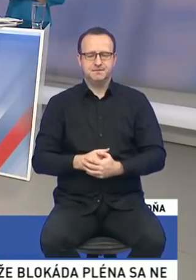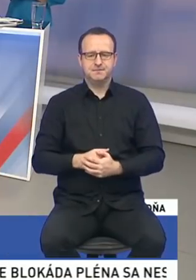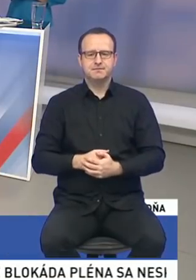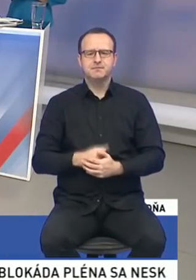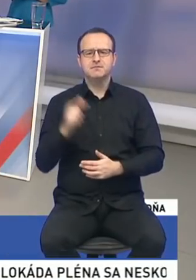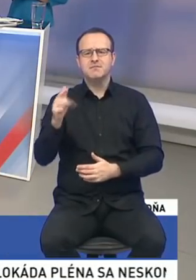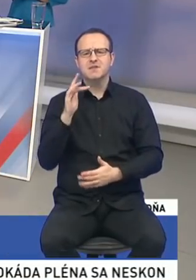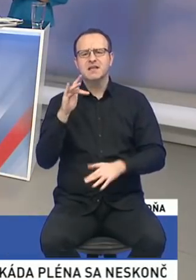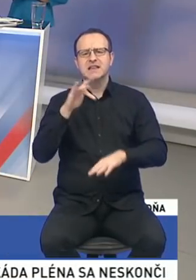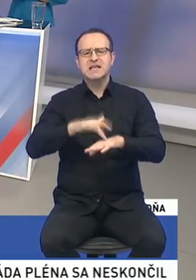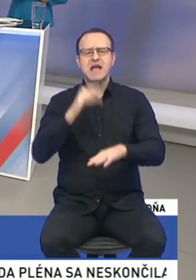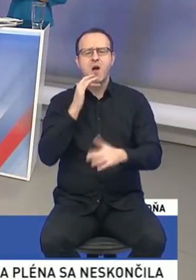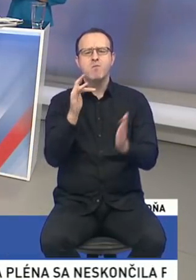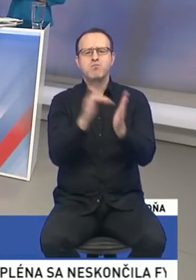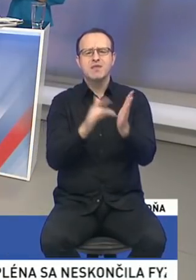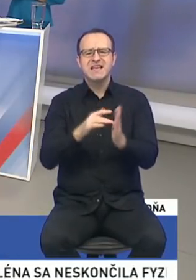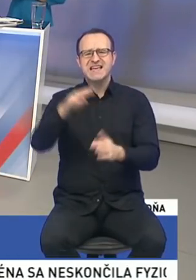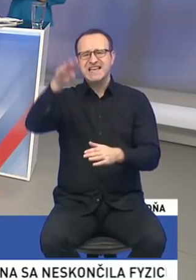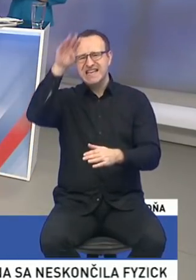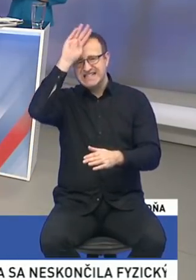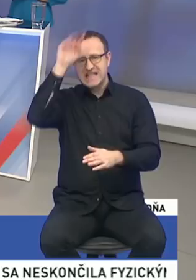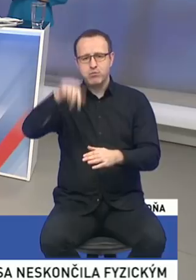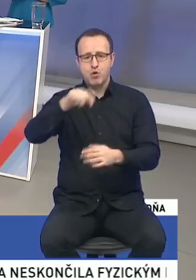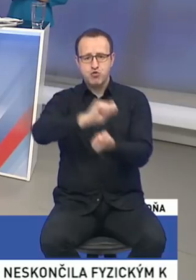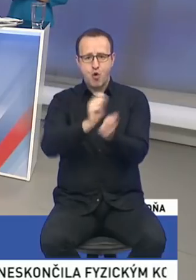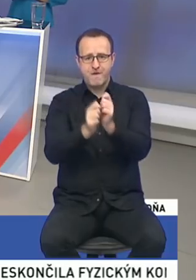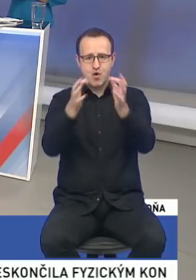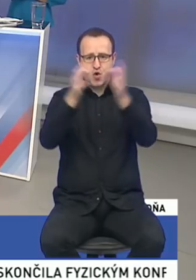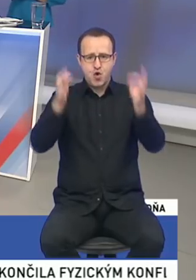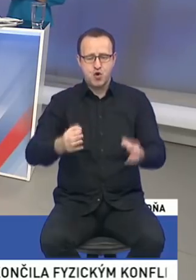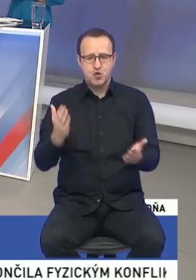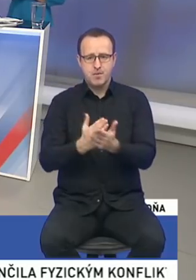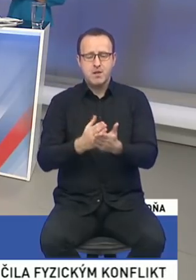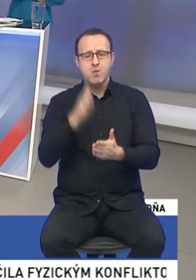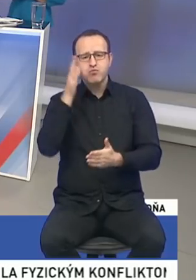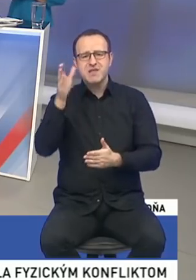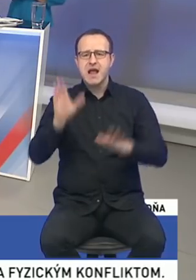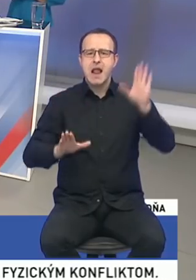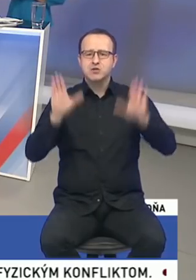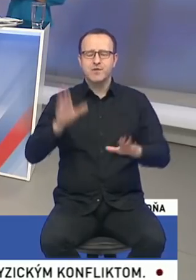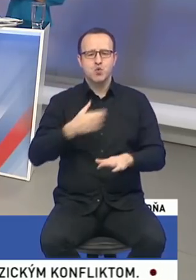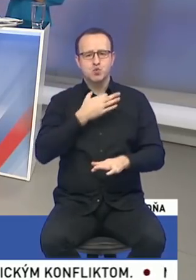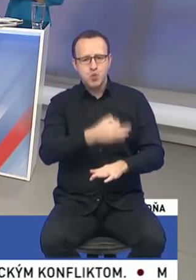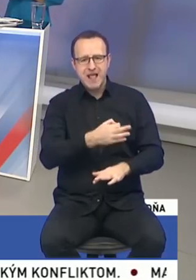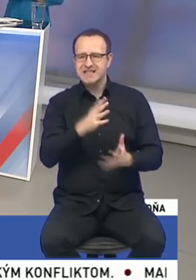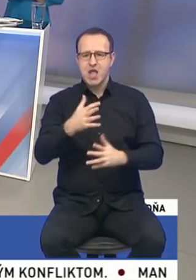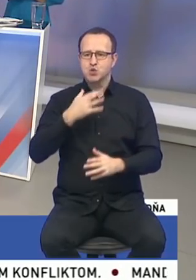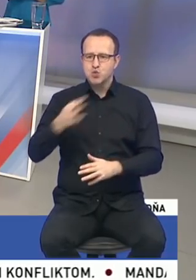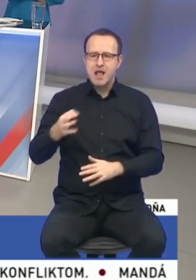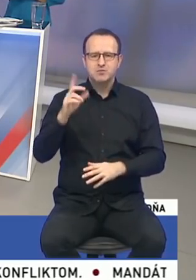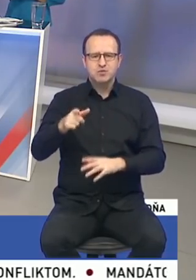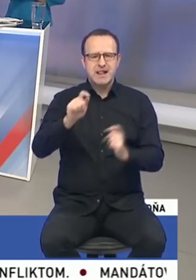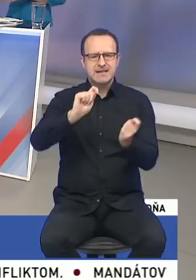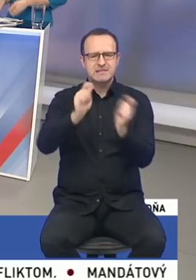bodov, spomínali sme ten istambulsky dohovor. Teda bude sa hlasovať, aby sa vyjadril alebo nevyjadril súhlas. Tam sa to muselo preformulovať, aby